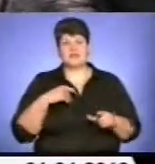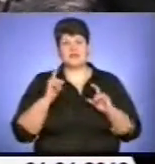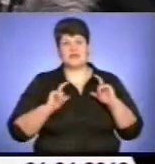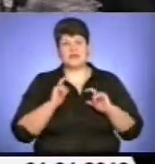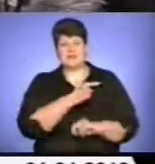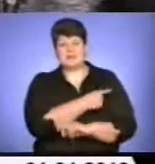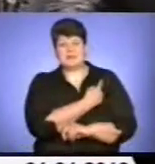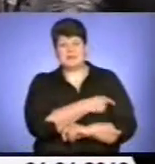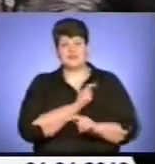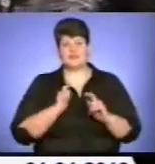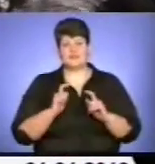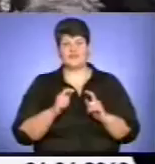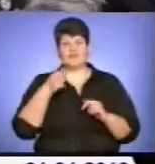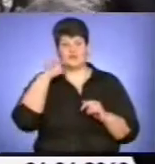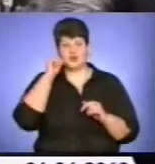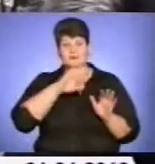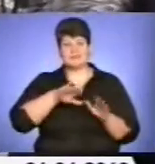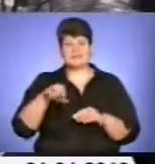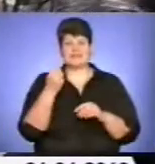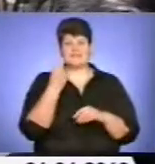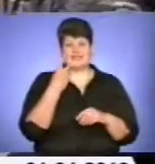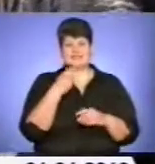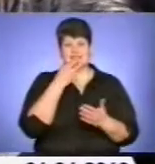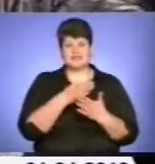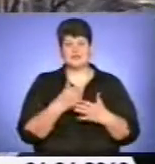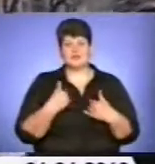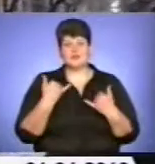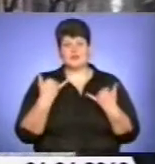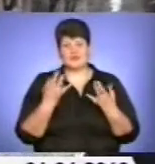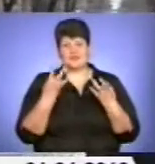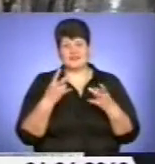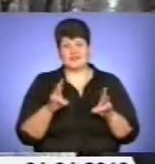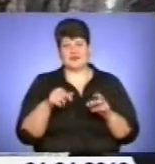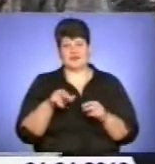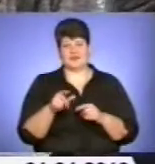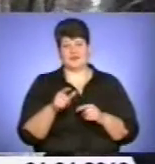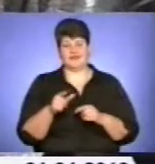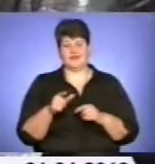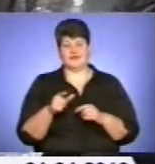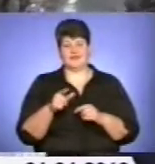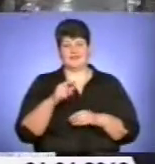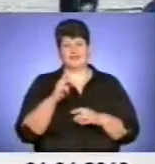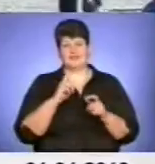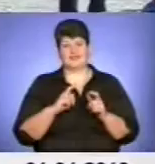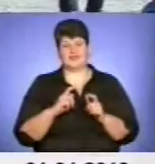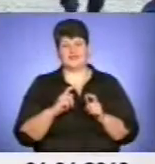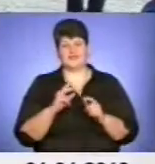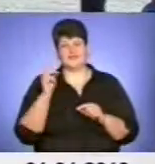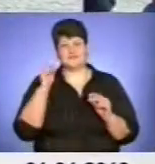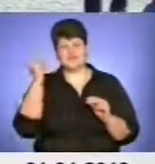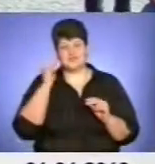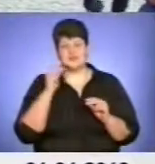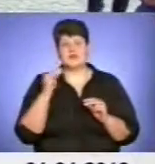університету. Нас просто вчора ввечері, після 12-ті вже обманули. І сказали те, що нам ще йти на пари. Але ми спочатку повірили, а потім вже ні. Звичай